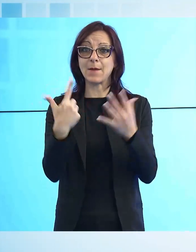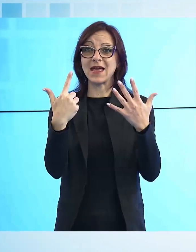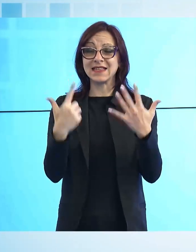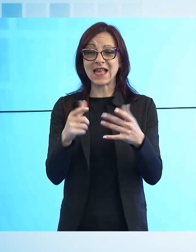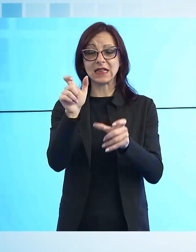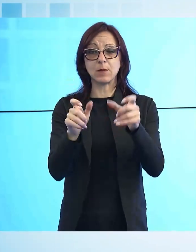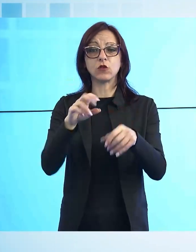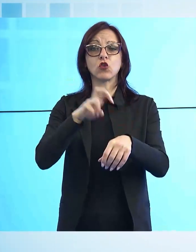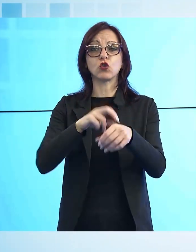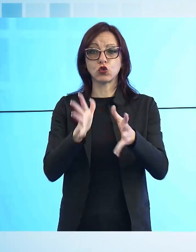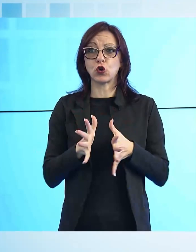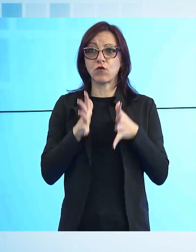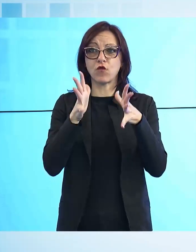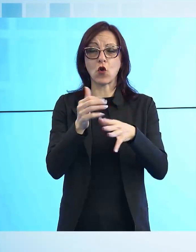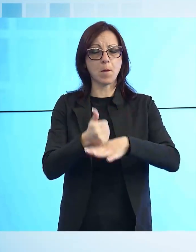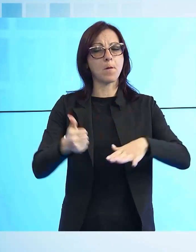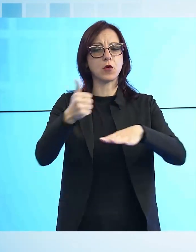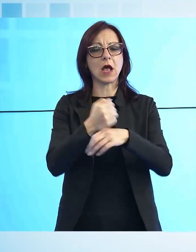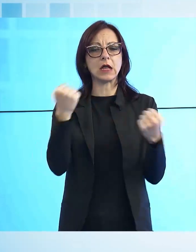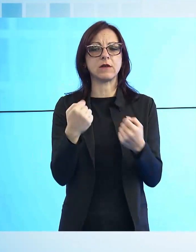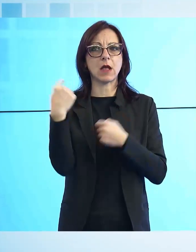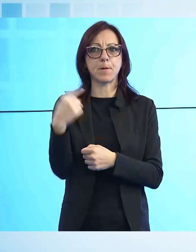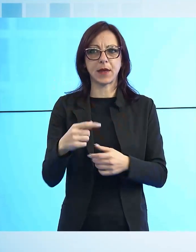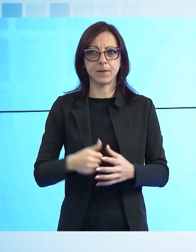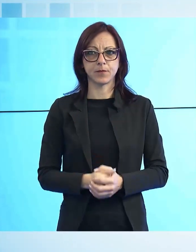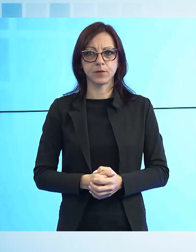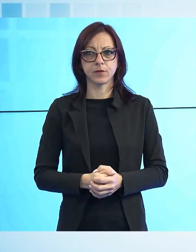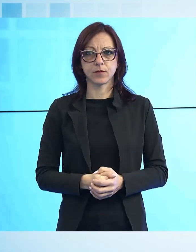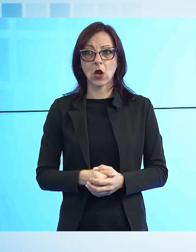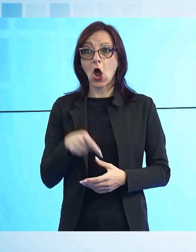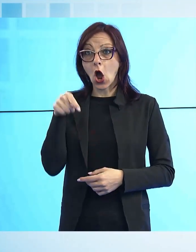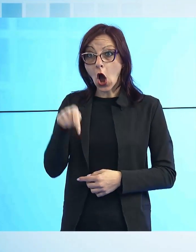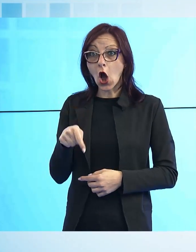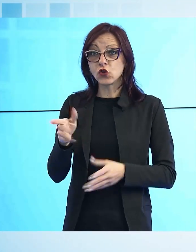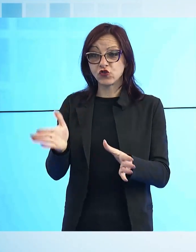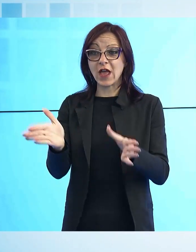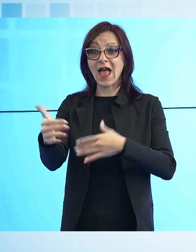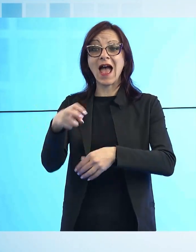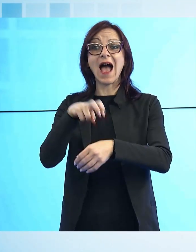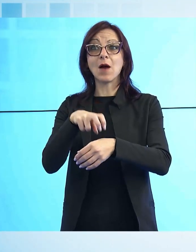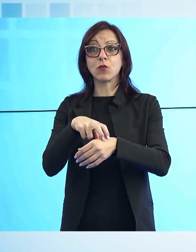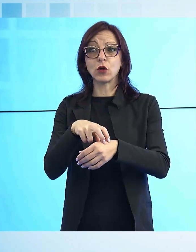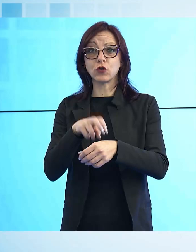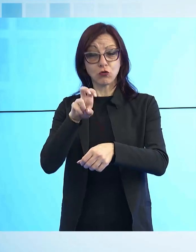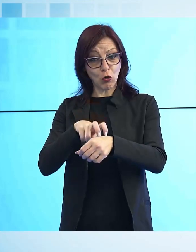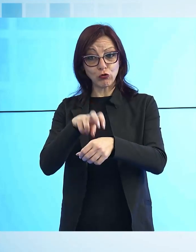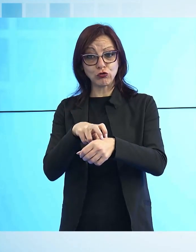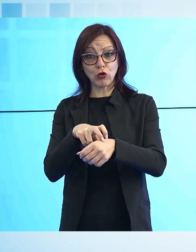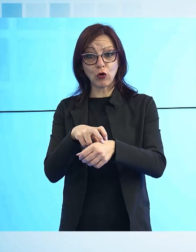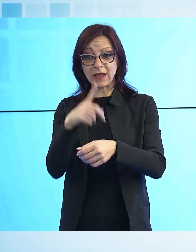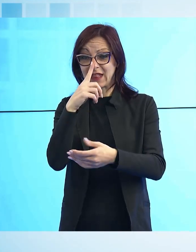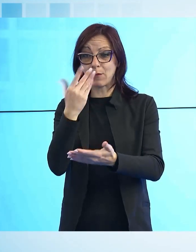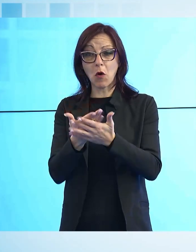volontari che si sono resi protagonisti di questa nuova avventura. Oggi apriamo un ambulatorio medico dedicato a loro.